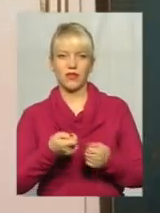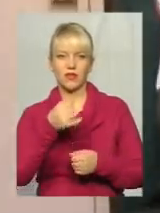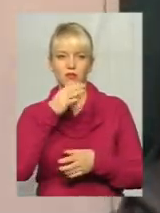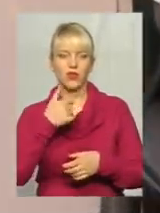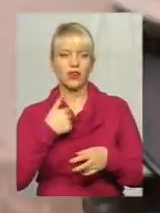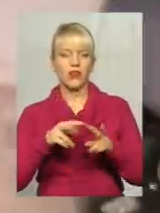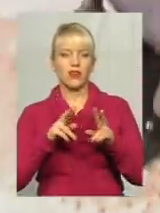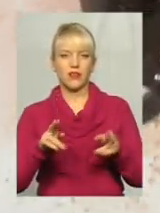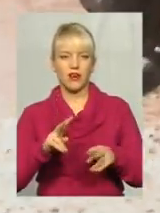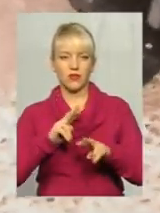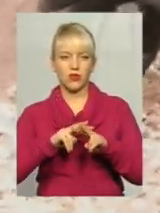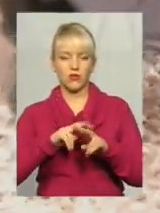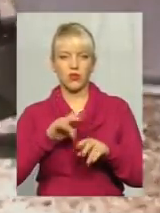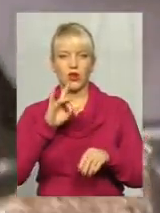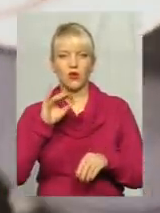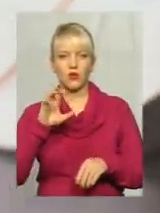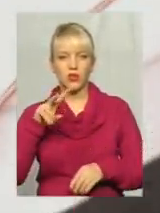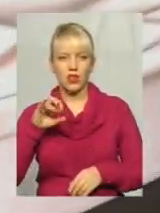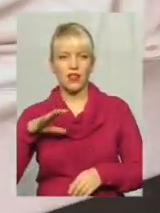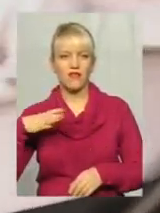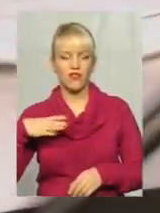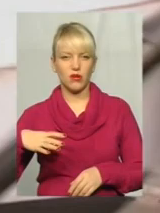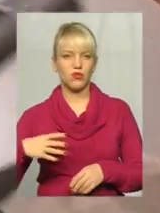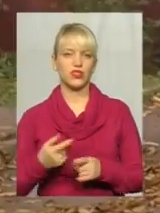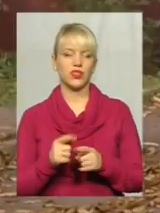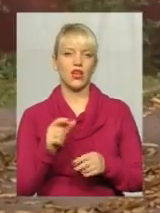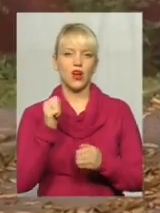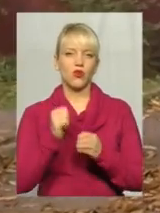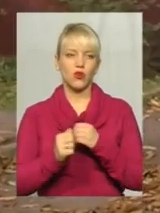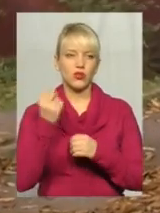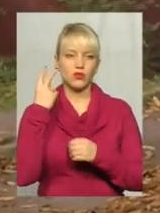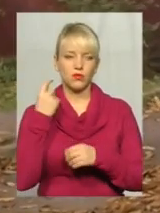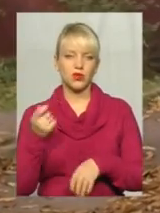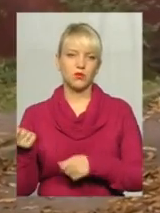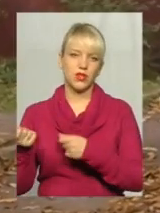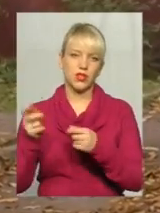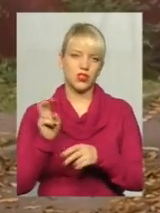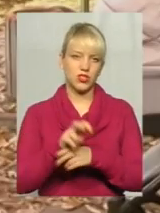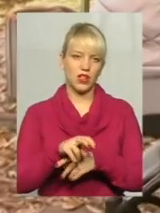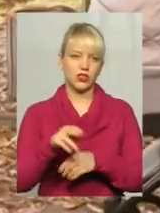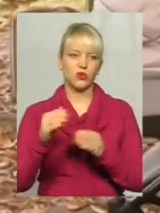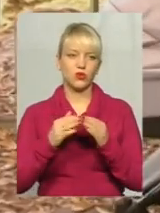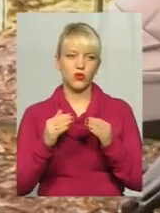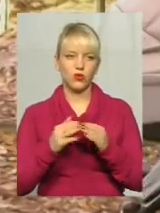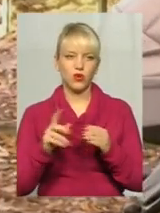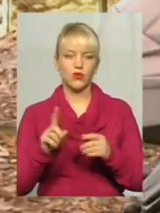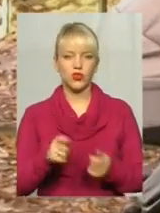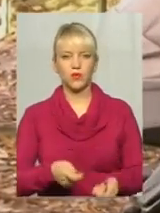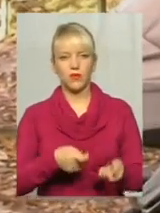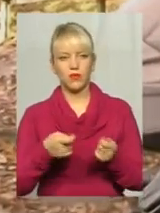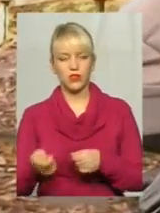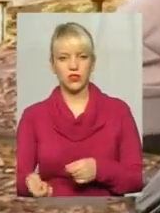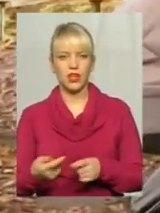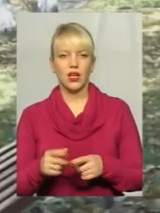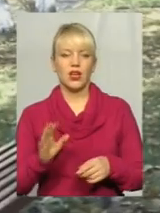Руслан змушений щодня в обід приїжджати додому, аби допомогти дружині винести візок на вулицю, а потім знову підняти його нагору. Він